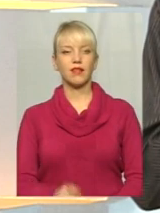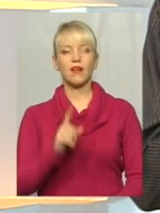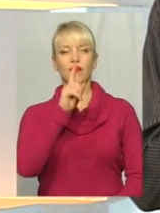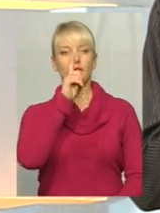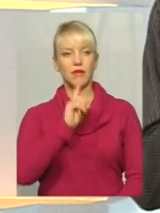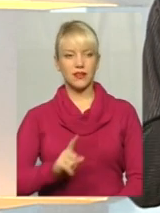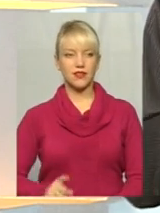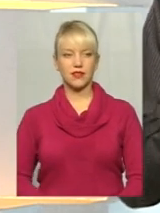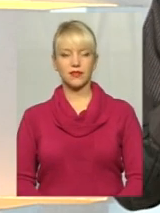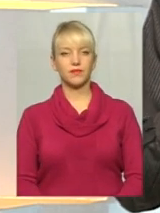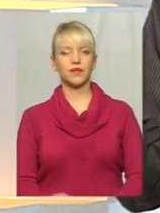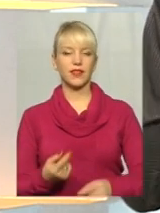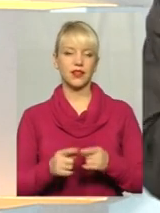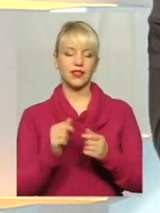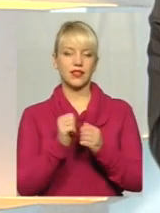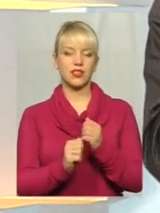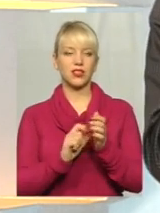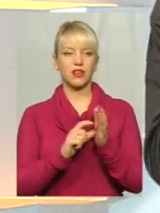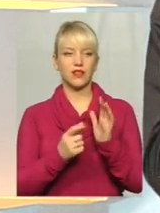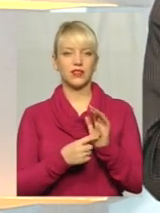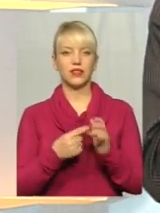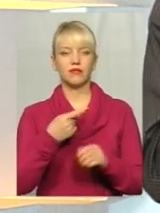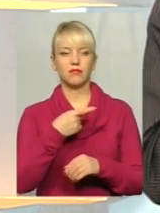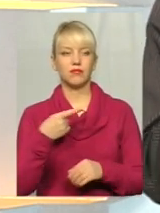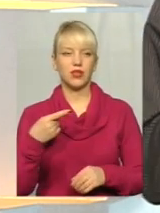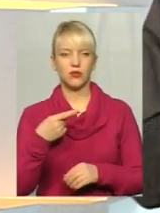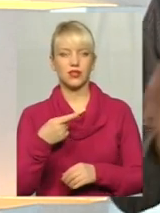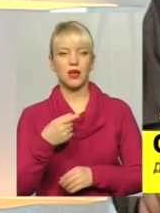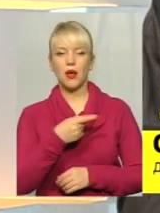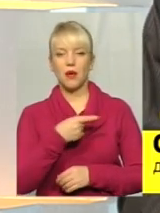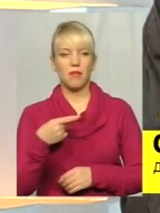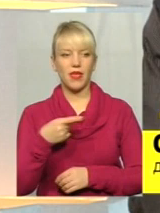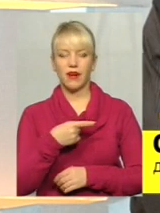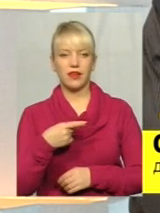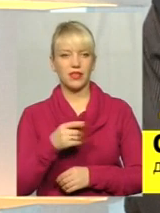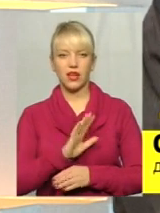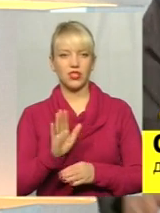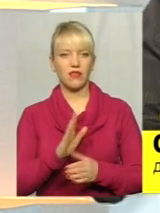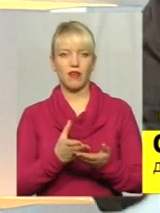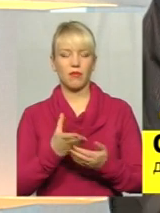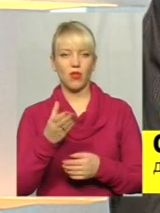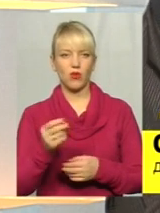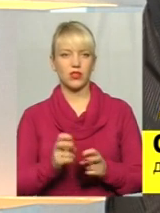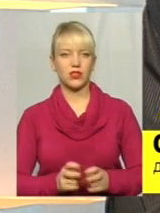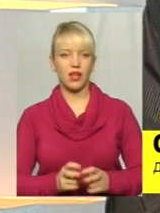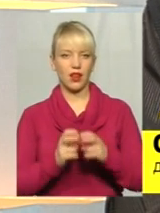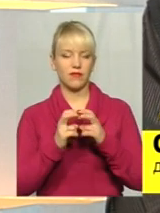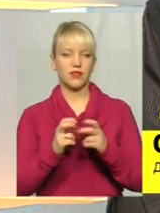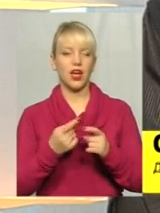місяць. Тобто з кожного квартиру мінус перший етаж. Перші етажі не платять. А всі остальні?